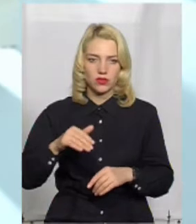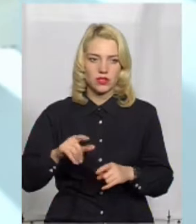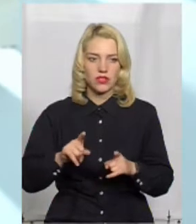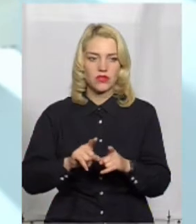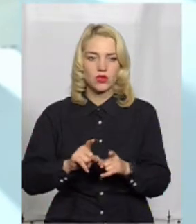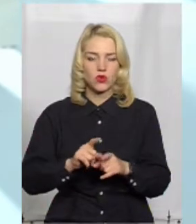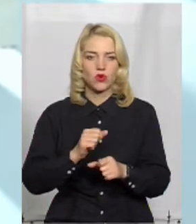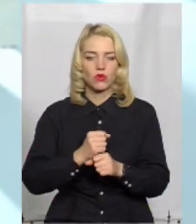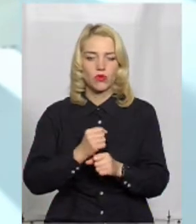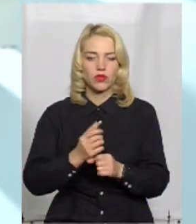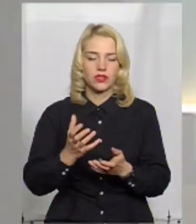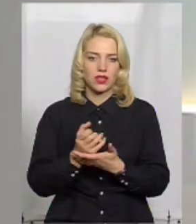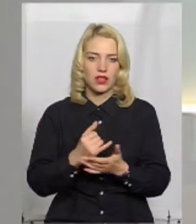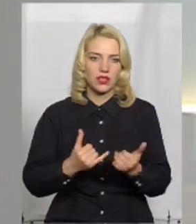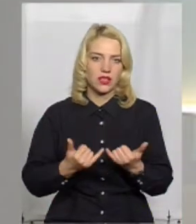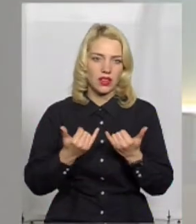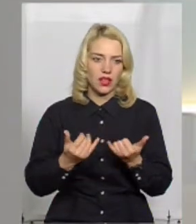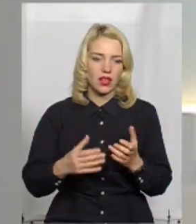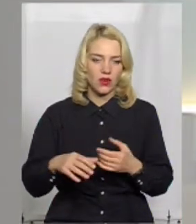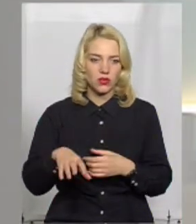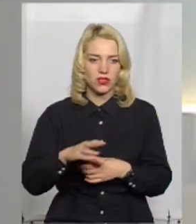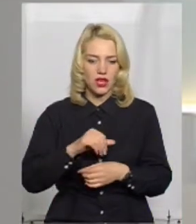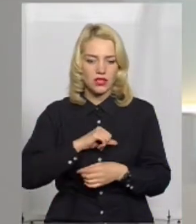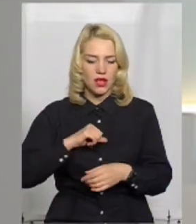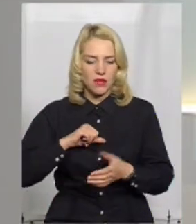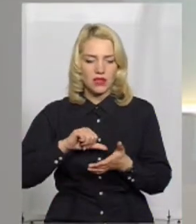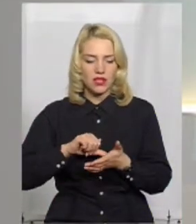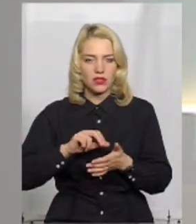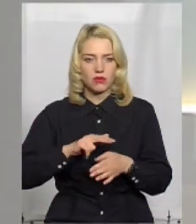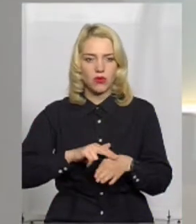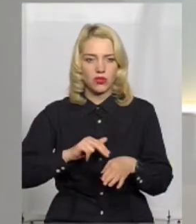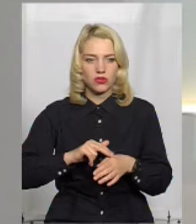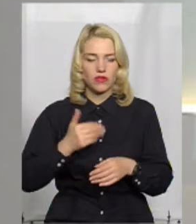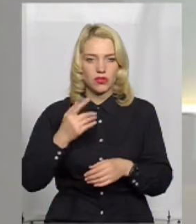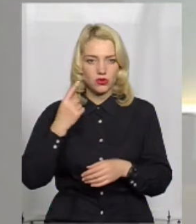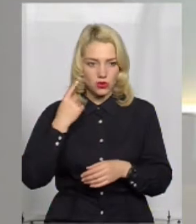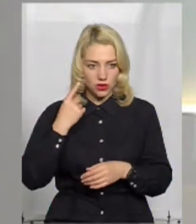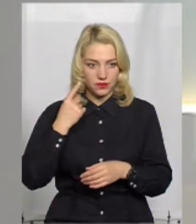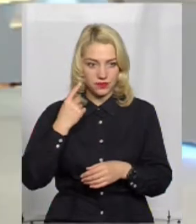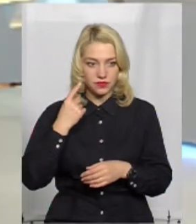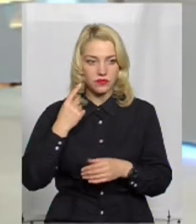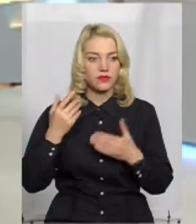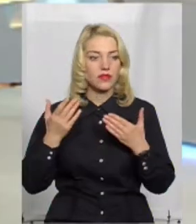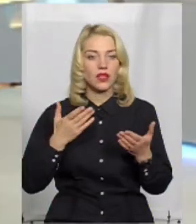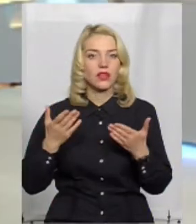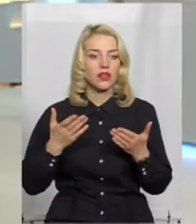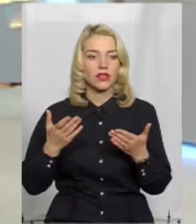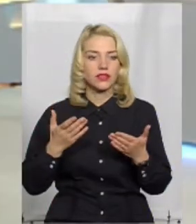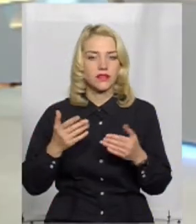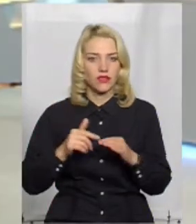робота знайдеться всіма. А самі дільничні поліцейські відчули якусь